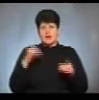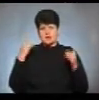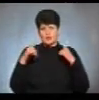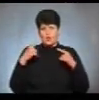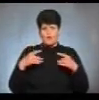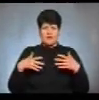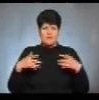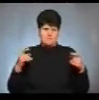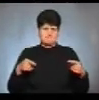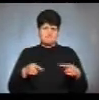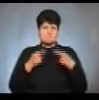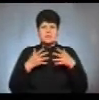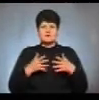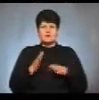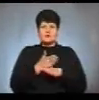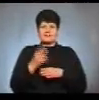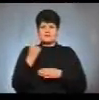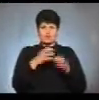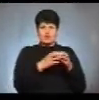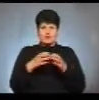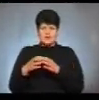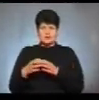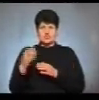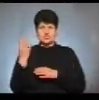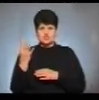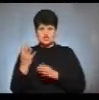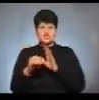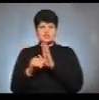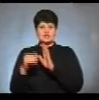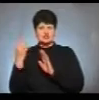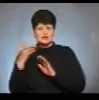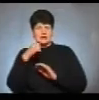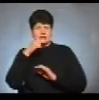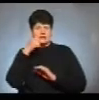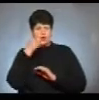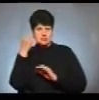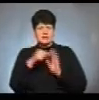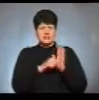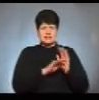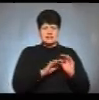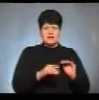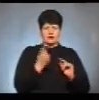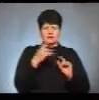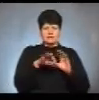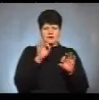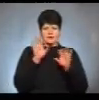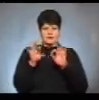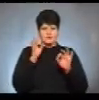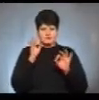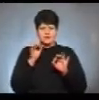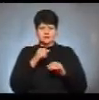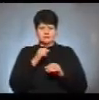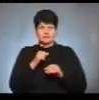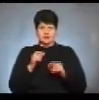Одинадцять учасників поділилися на дві команди – шість дітей проти чотирьох дорослих. Кожна команда вибрала по одному казковому герою, герою мультика та